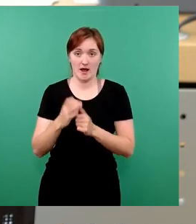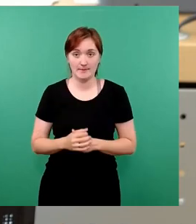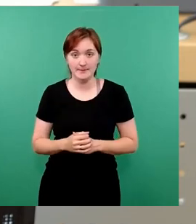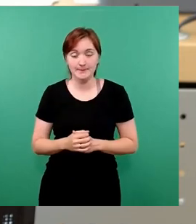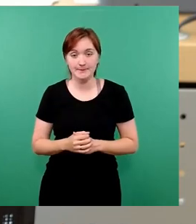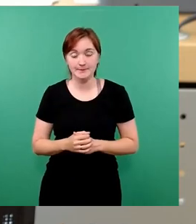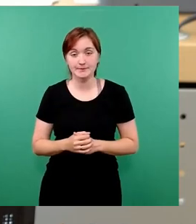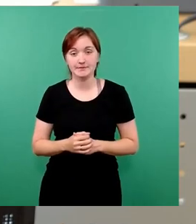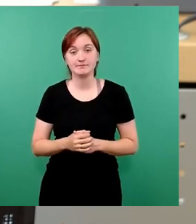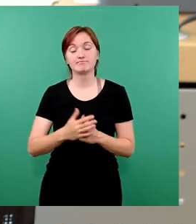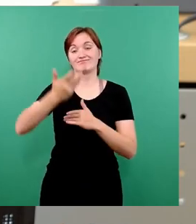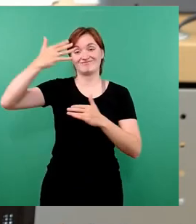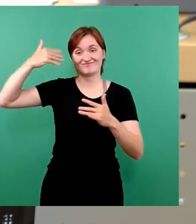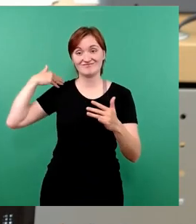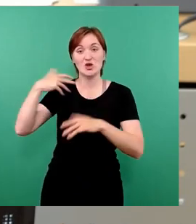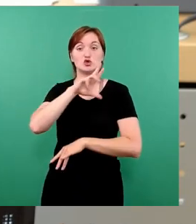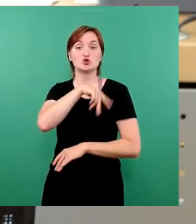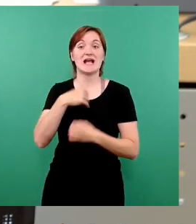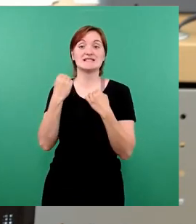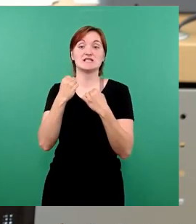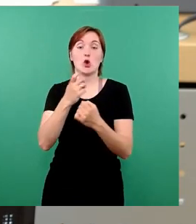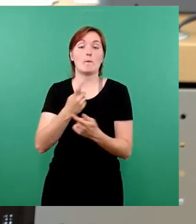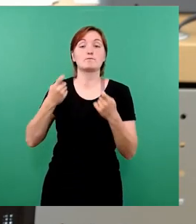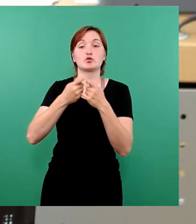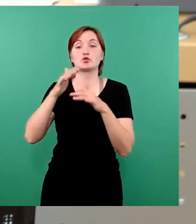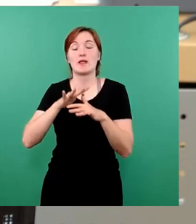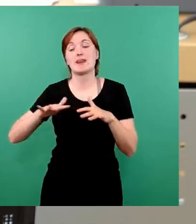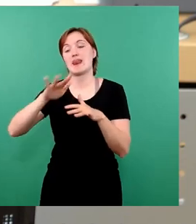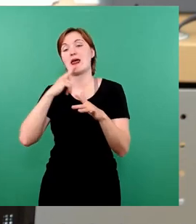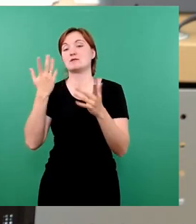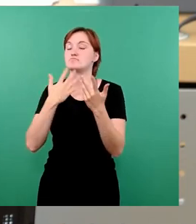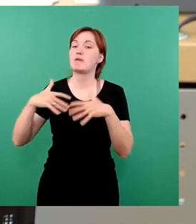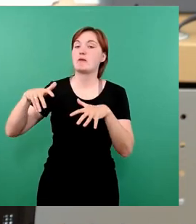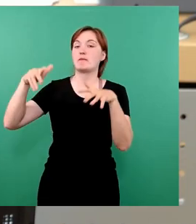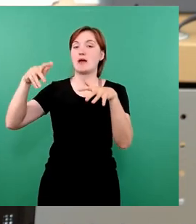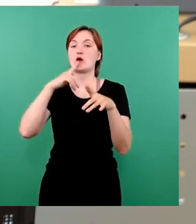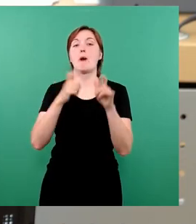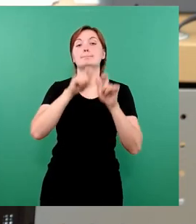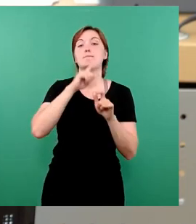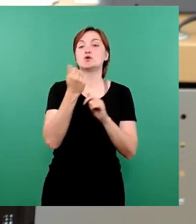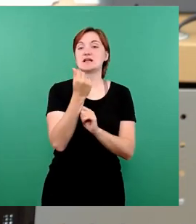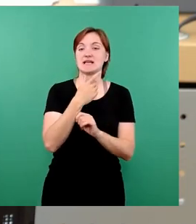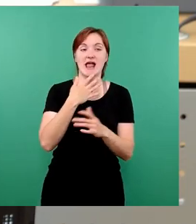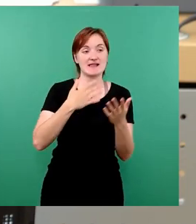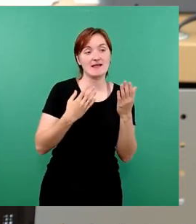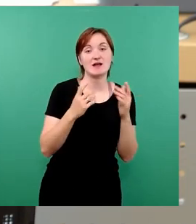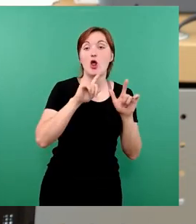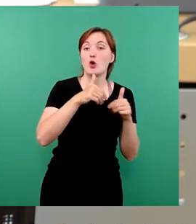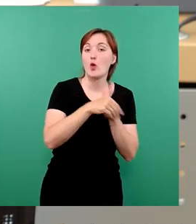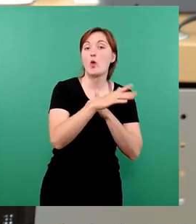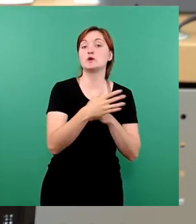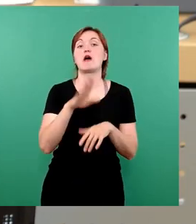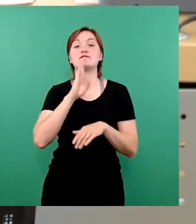In den letzten Jahren wurden die sozialen Sicherungen durch Bund und Land deutlich ausgebaut. Erhöhungen durch Bürgergeldeinführung, Erhöhungen mit der Wohngeldreform,